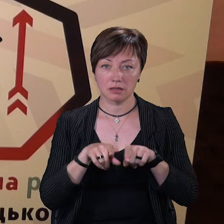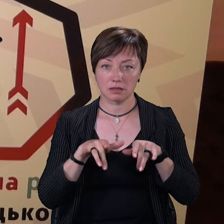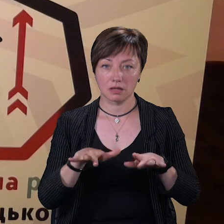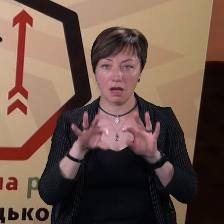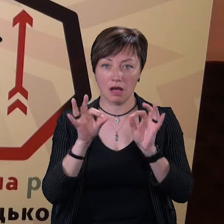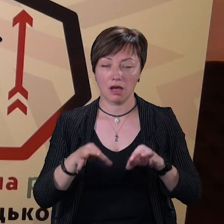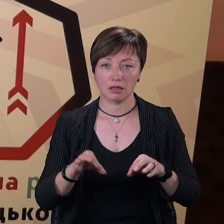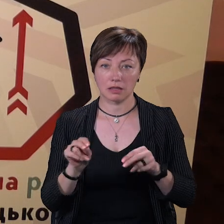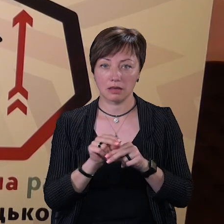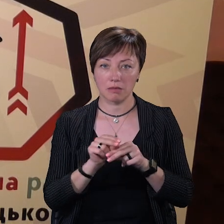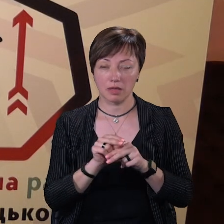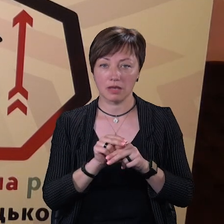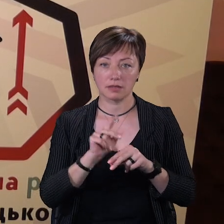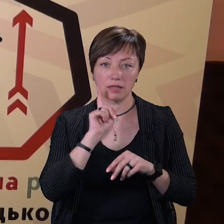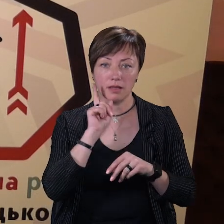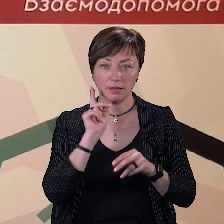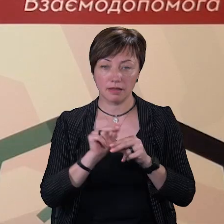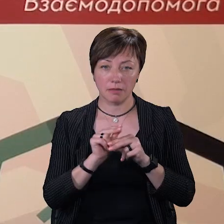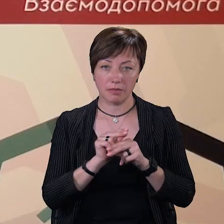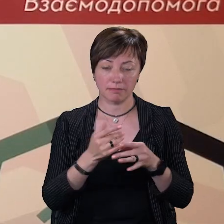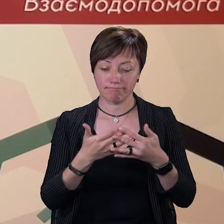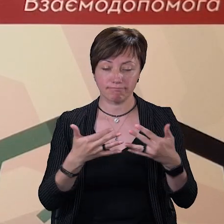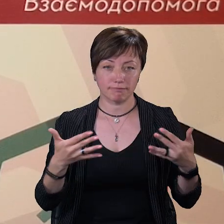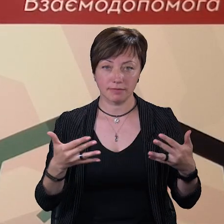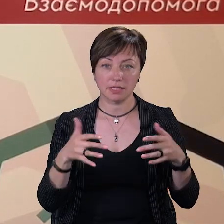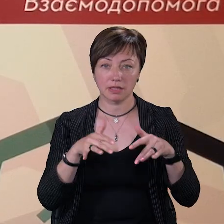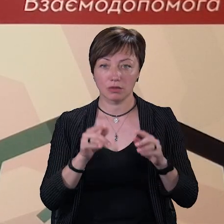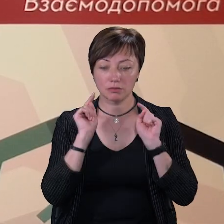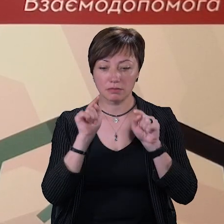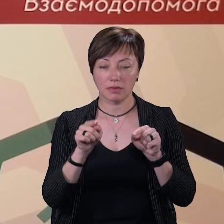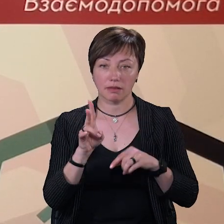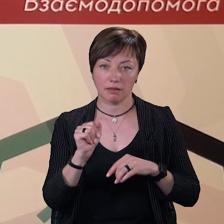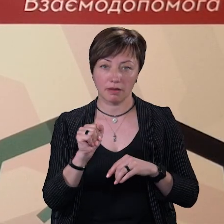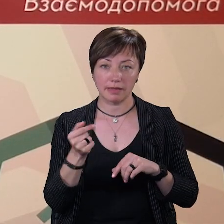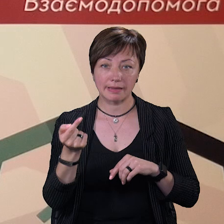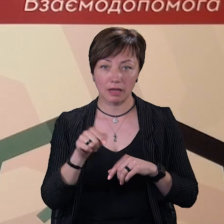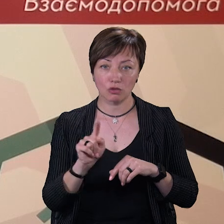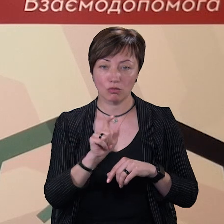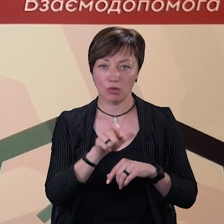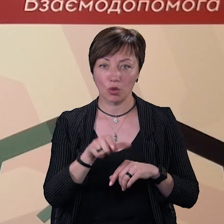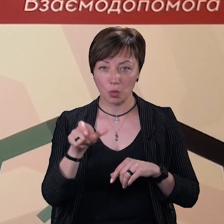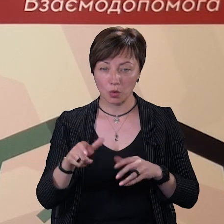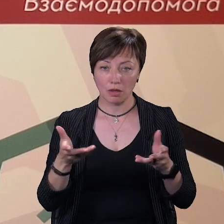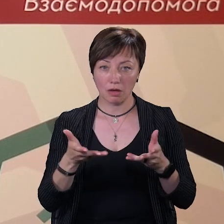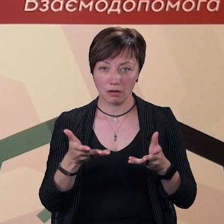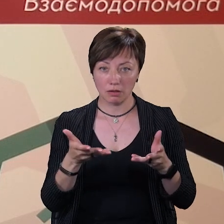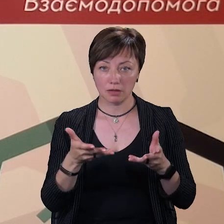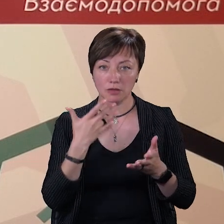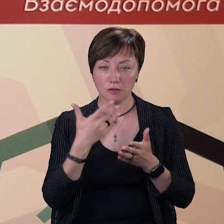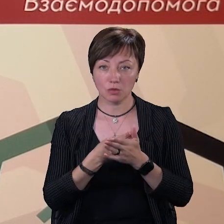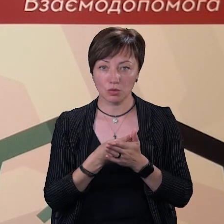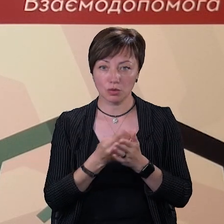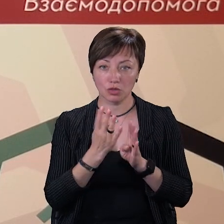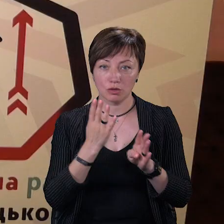арт-терапія, кінотерапія, зелена терапія. Тобто це заходи, які спрямовані на те, щоб люди, котрі в свою